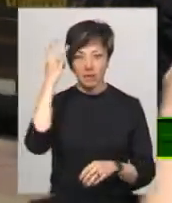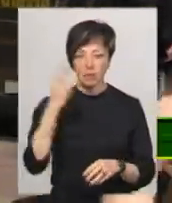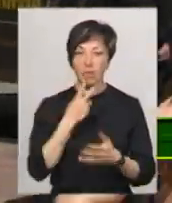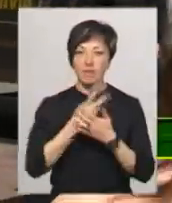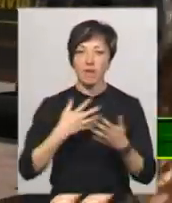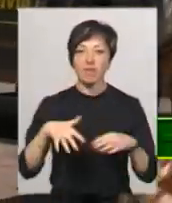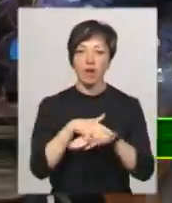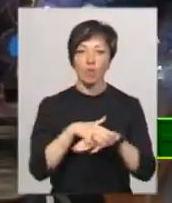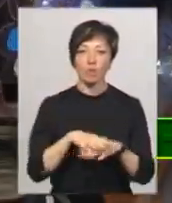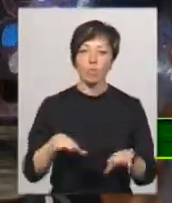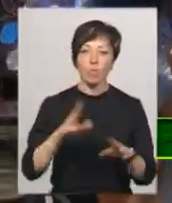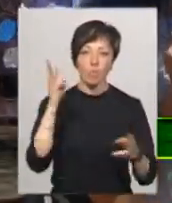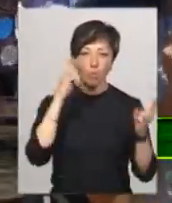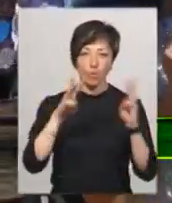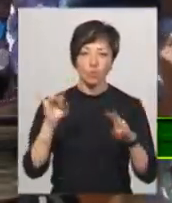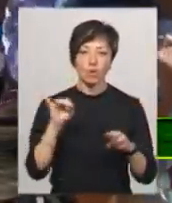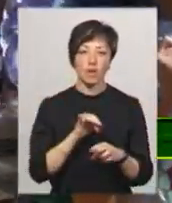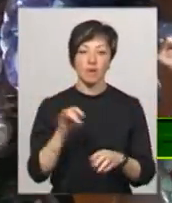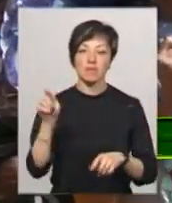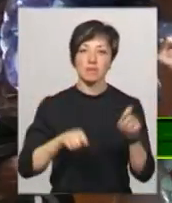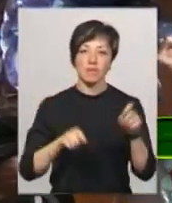екомоду на фестивалі «Свіжий вітер-2019».